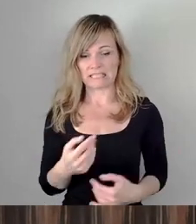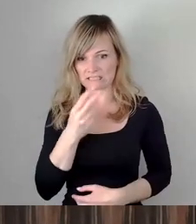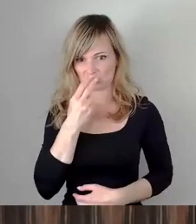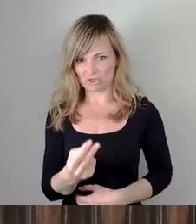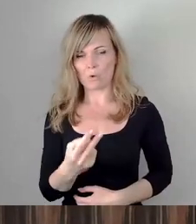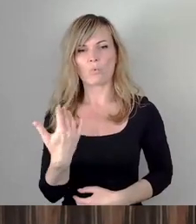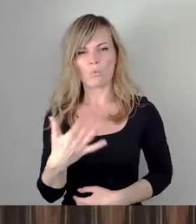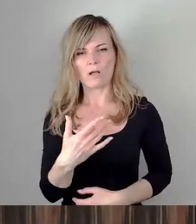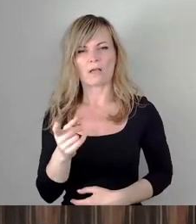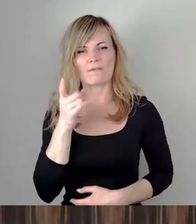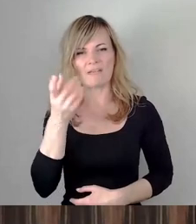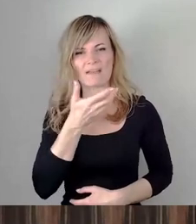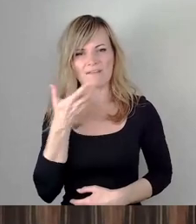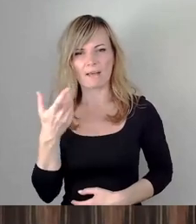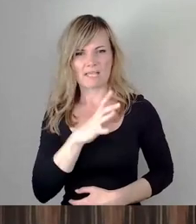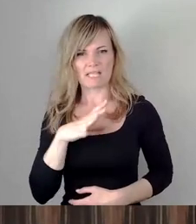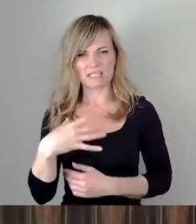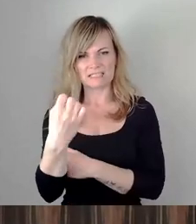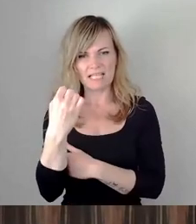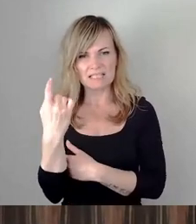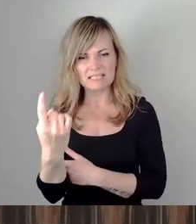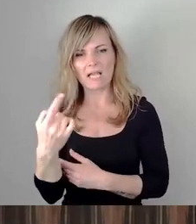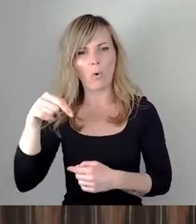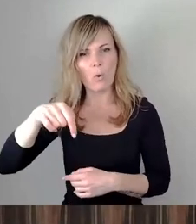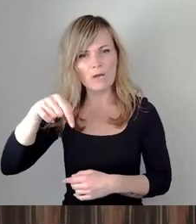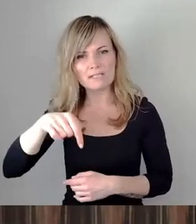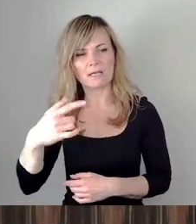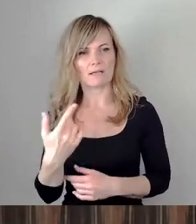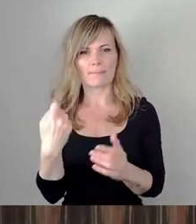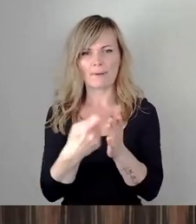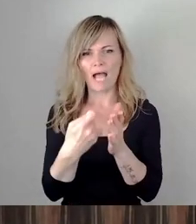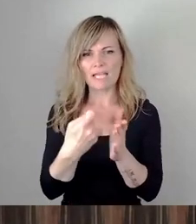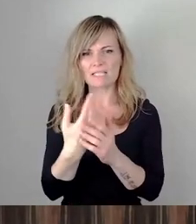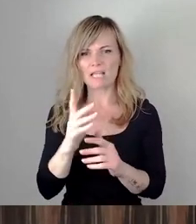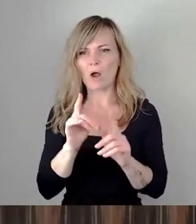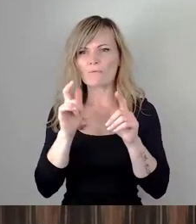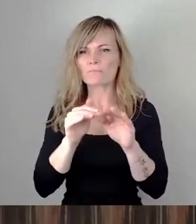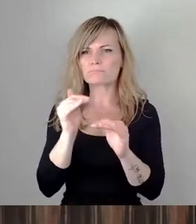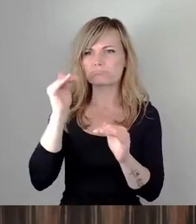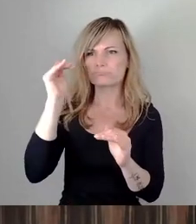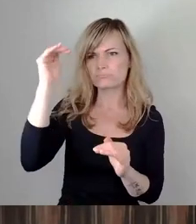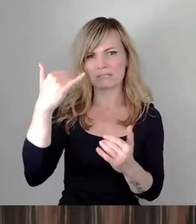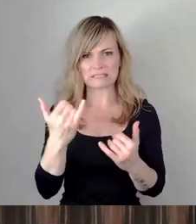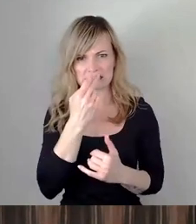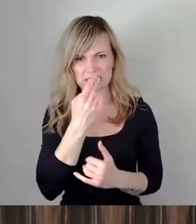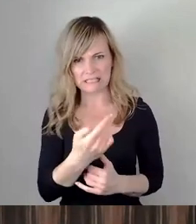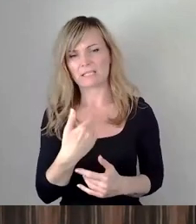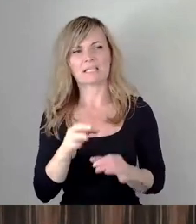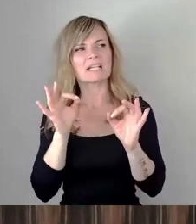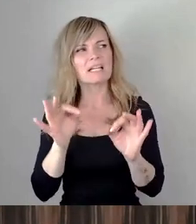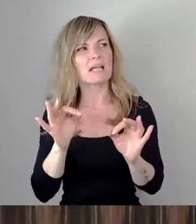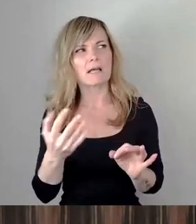die Fernwärme, dass die Sachsenenergie heute einen Preis aufruft für Fernwärme, ganz genau könnte ich es nicht